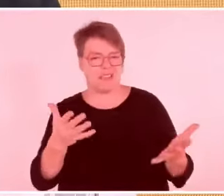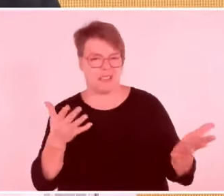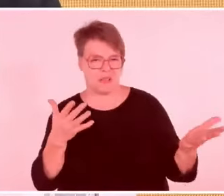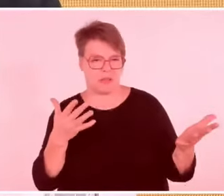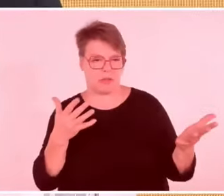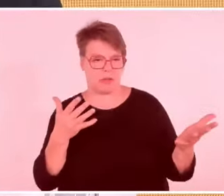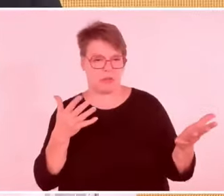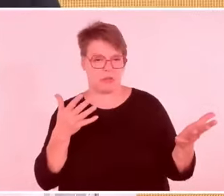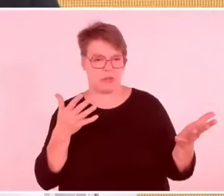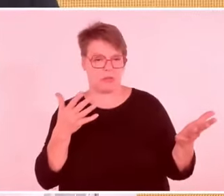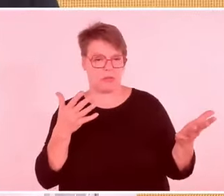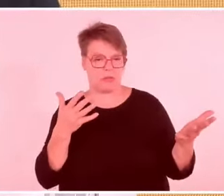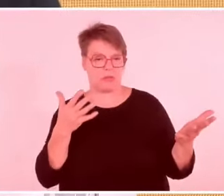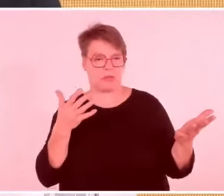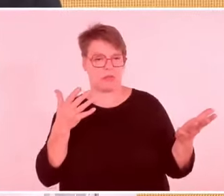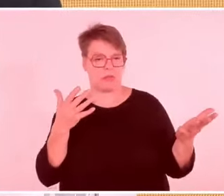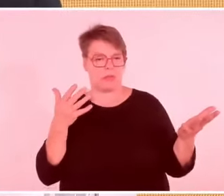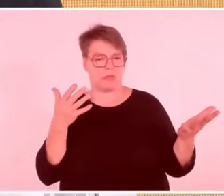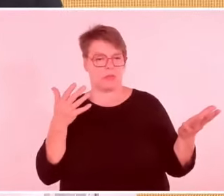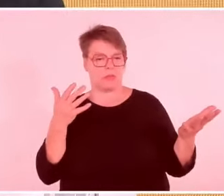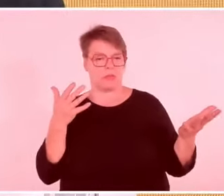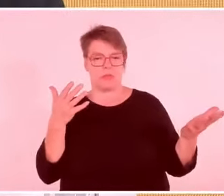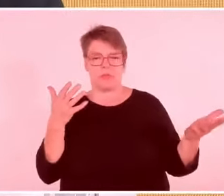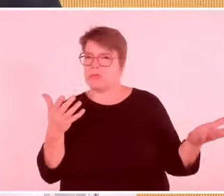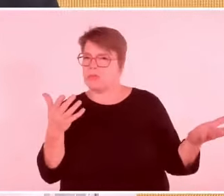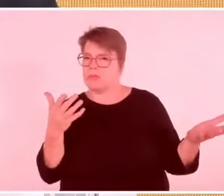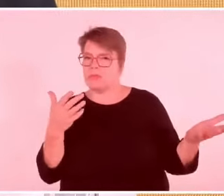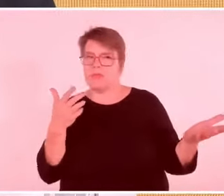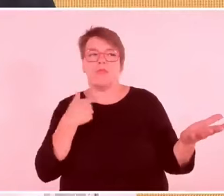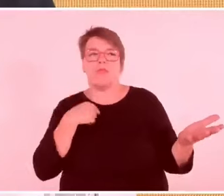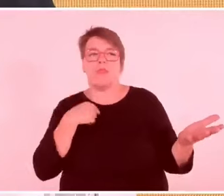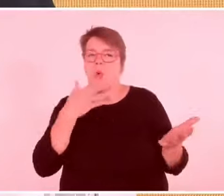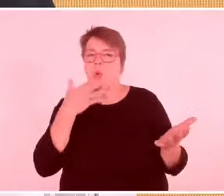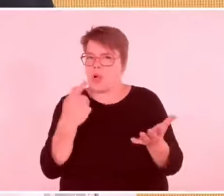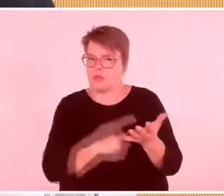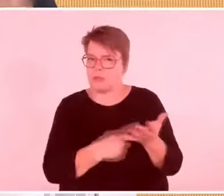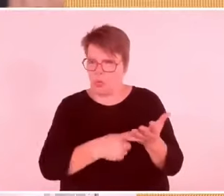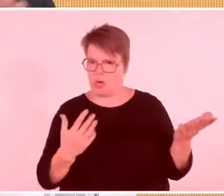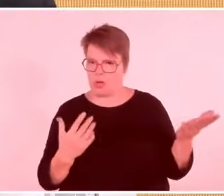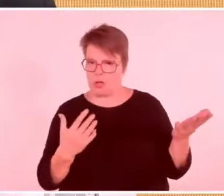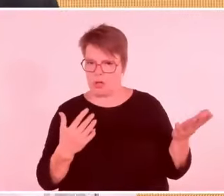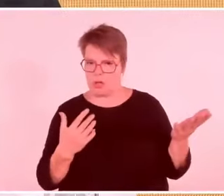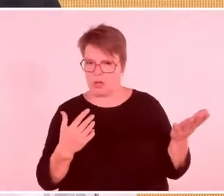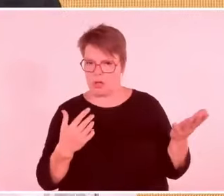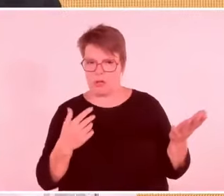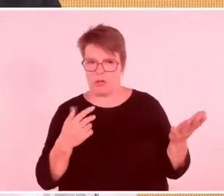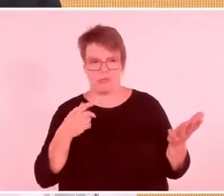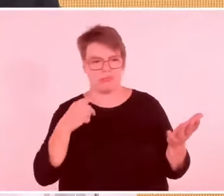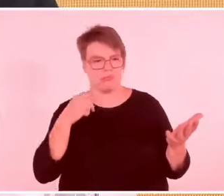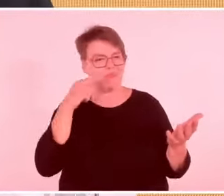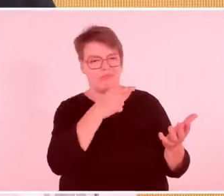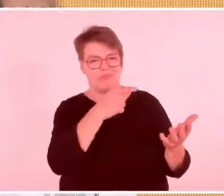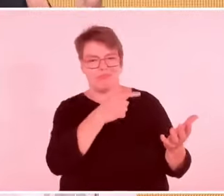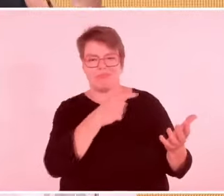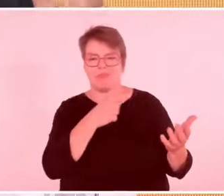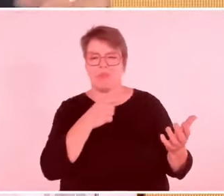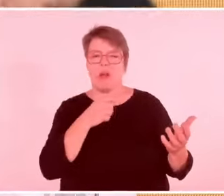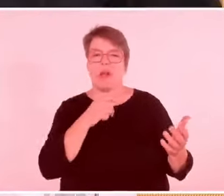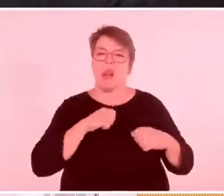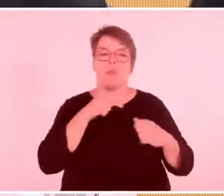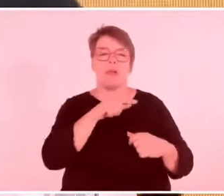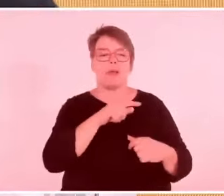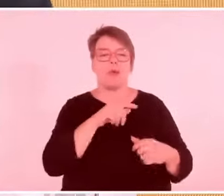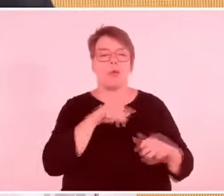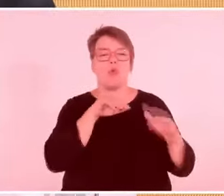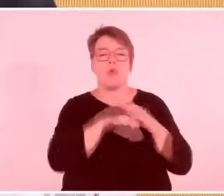gelebt haben, in unser Eigentum verwandelt haben. Können wir uns heute ein ähnliches, ehrliches Statement